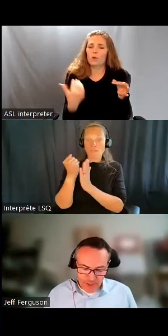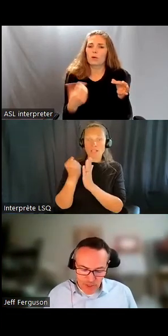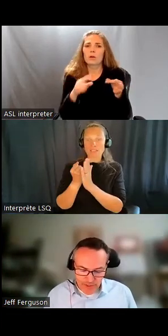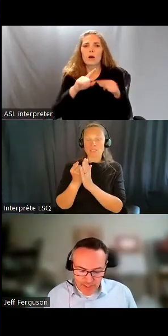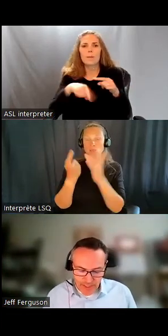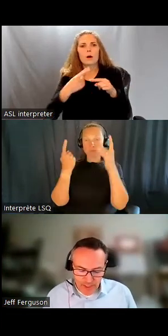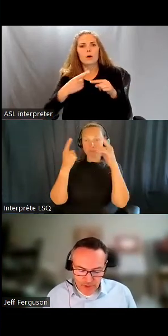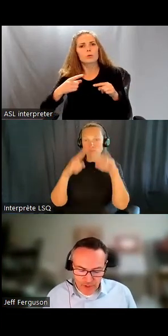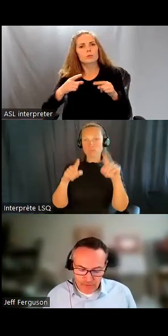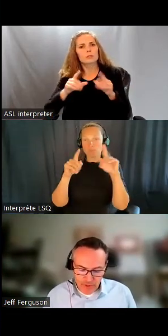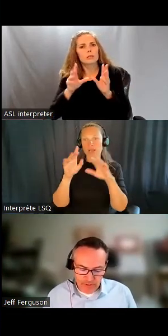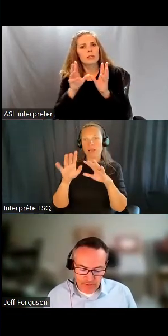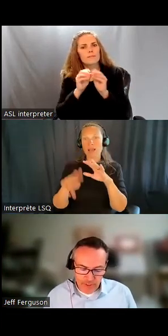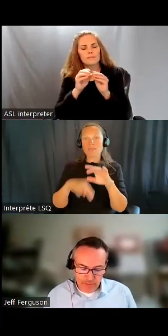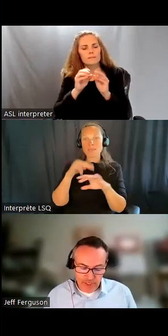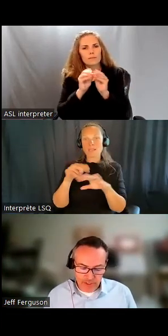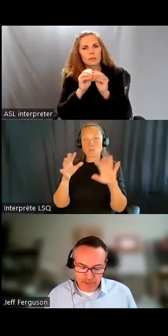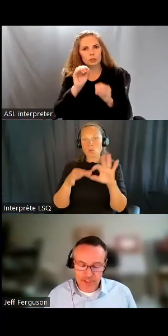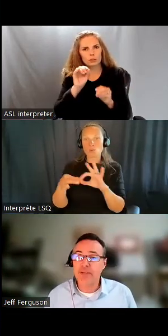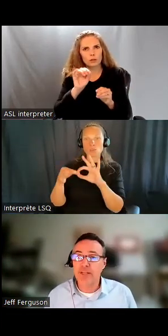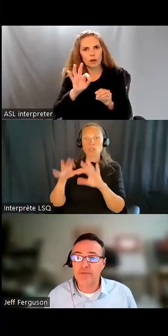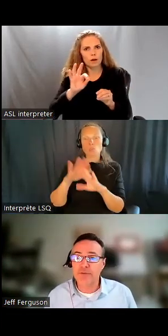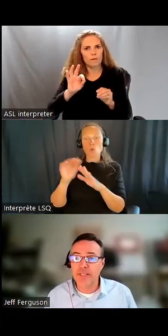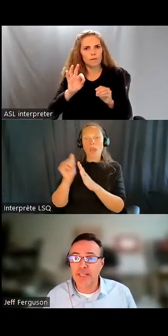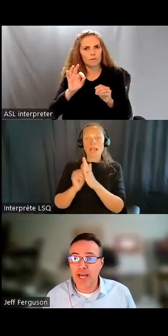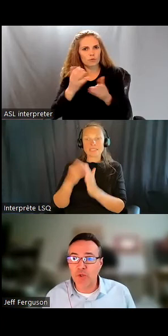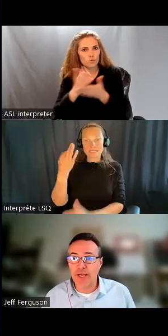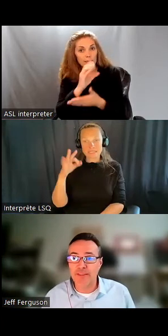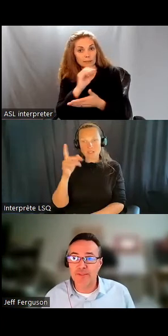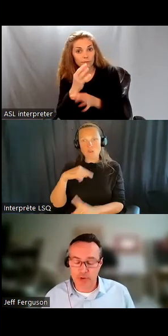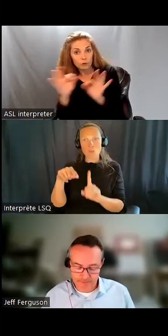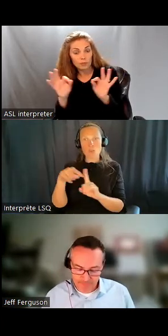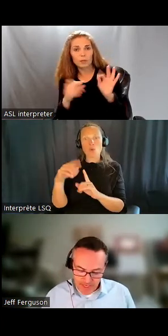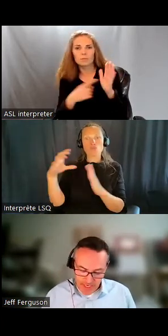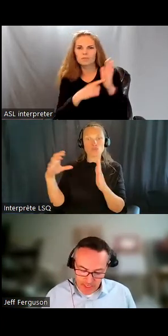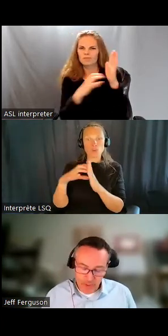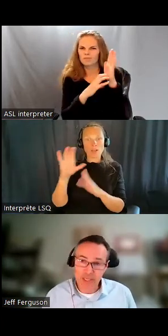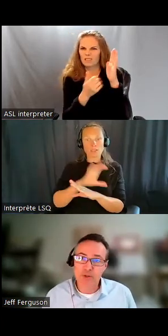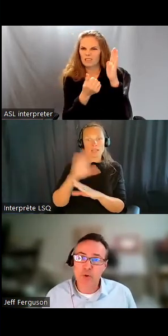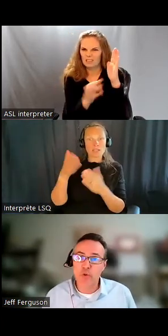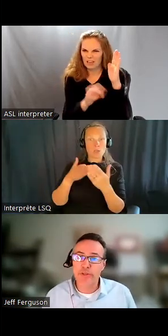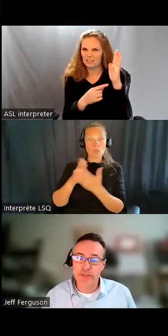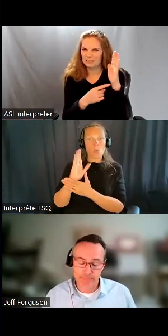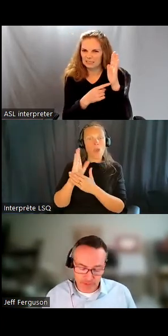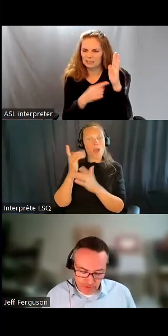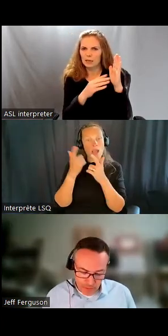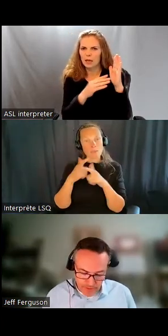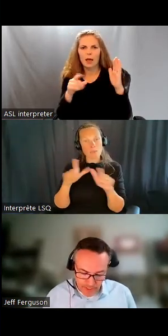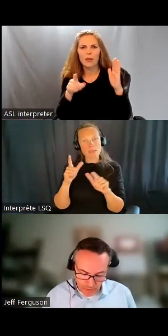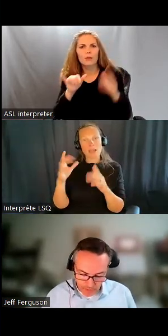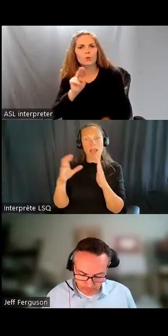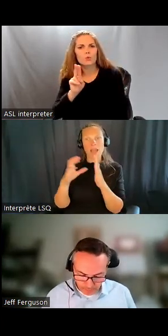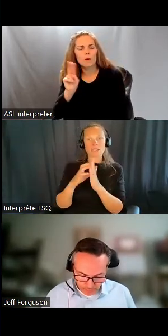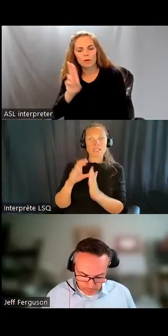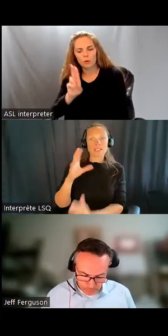personnes handicapées, en particulier l'article 19 et la Charte canadienne des droits et libertés, articles 7 et 15, mettent en avant ces